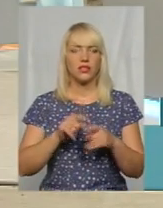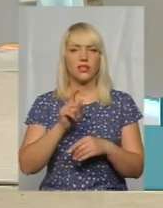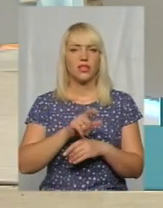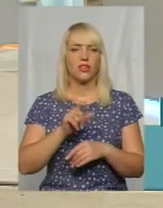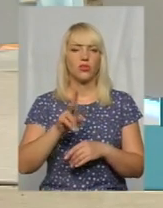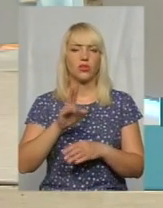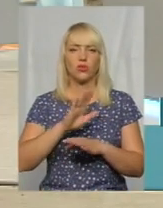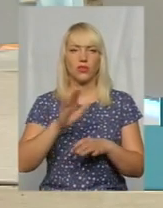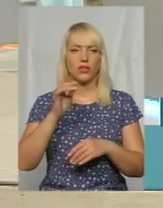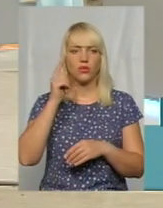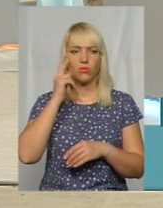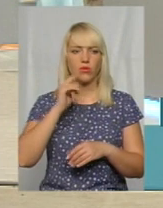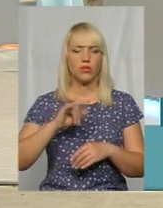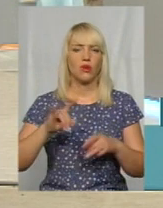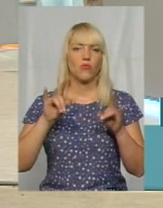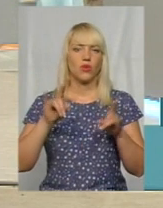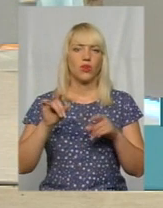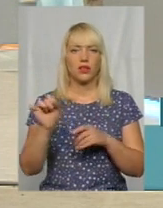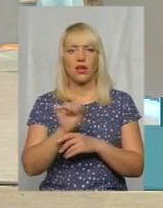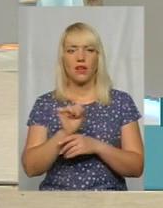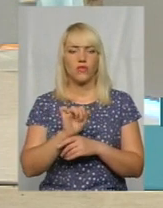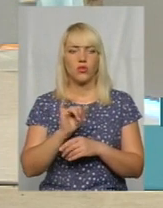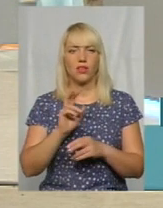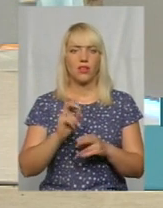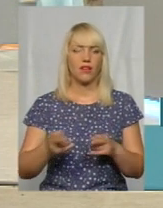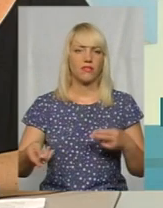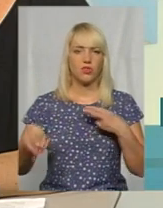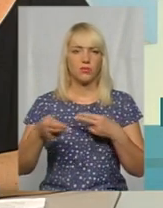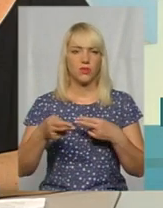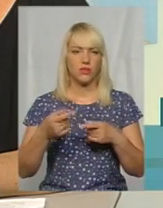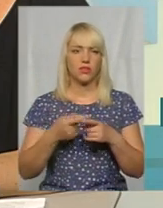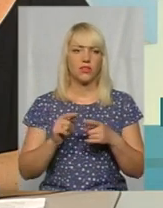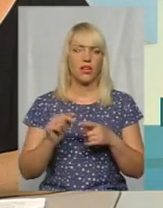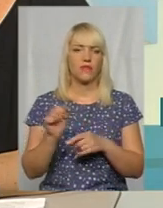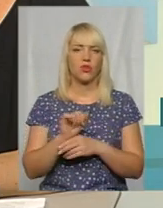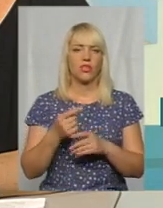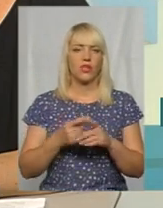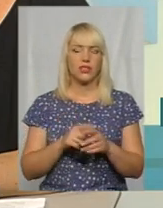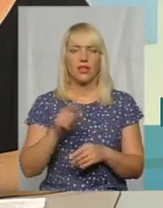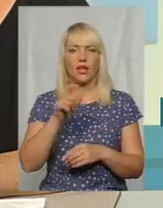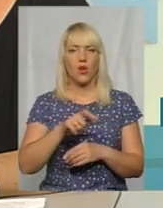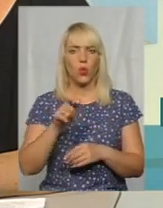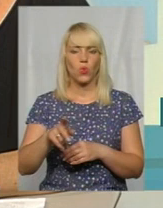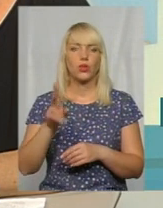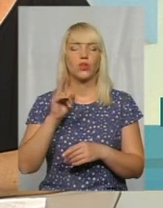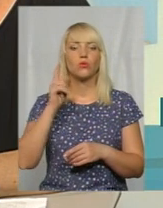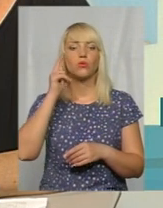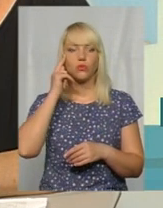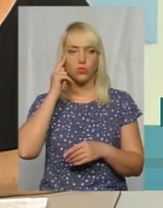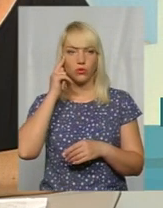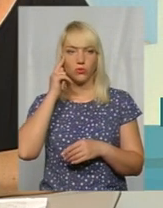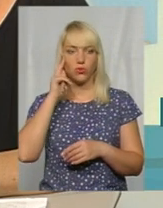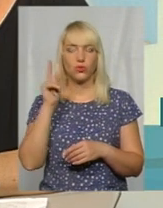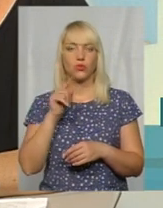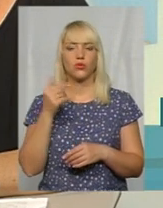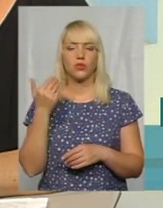не думають про круте авто і як вчіпити номера до того авто. А це люди, які думають, що з